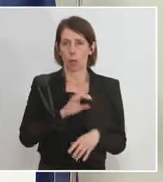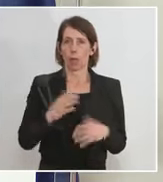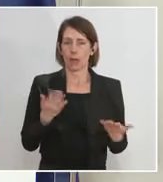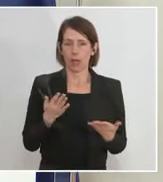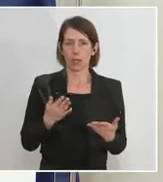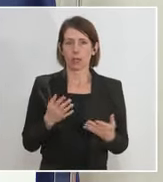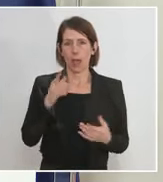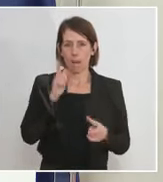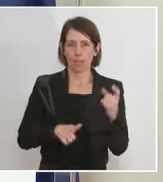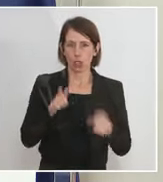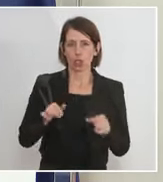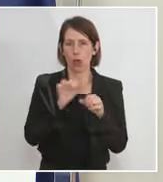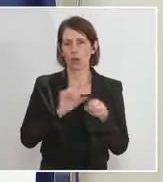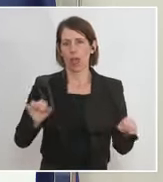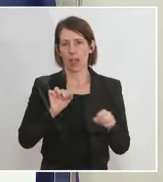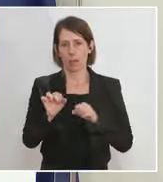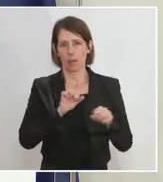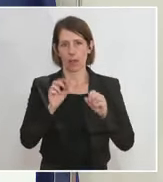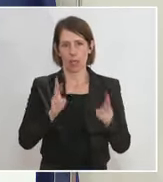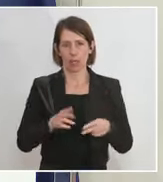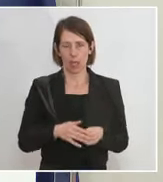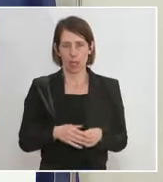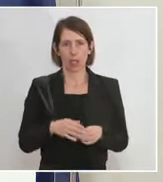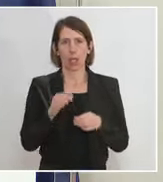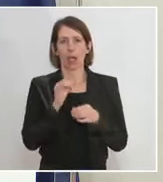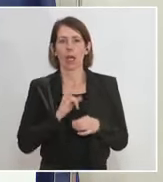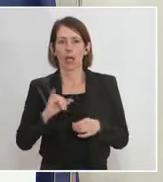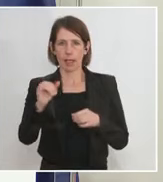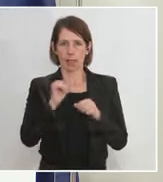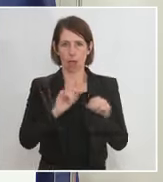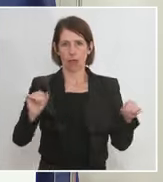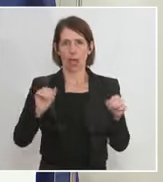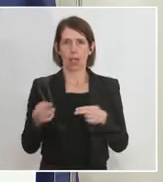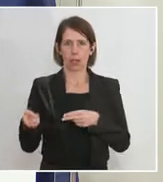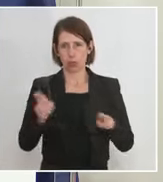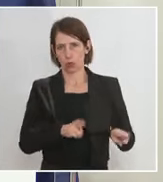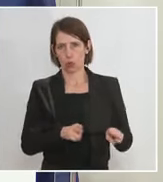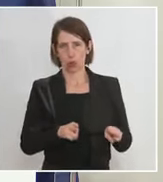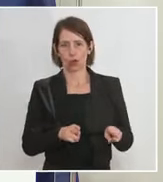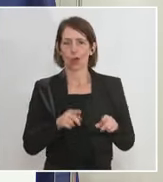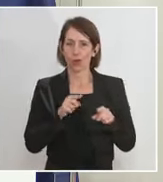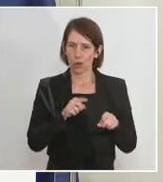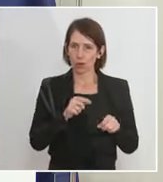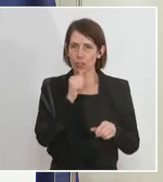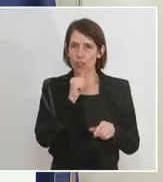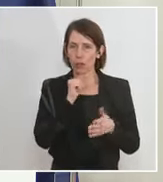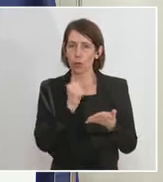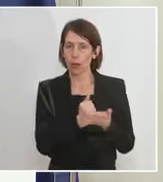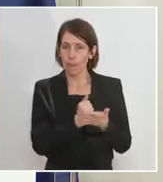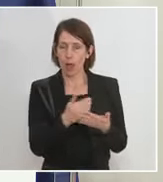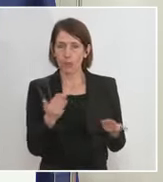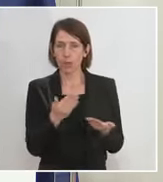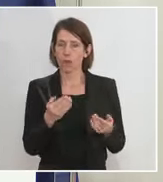Menschen sich wieder frei bewegen können, dass die Reisefreiheit wieder zurückkehrt. Und dieser grüne Pass, der ist sicherlich